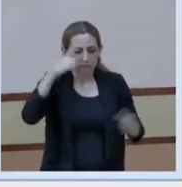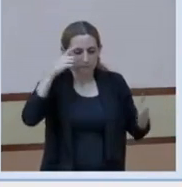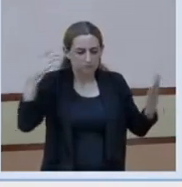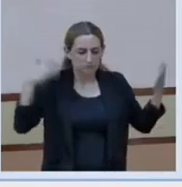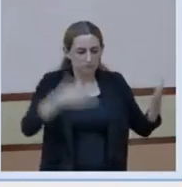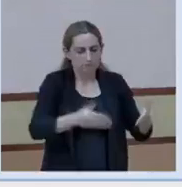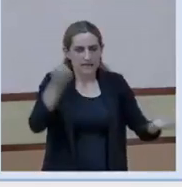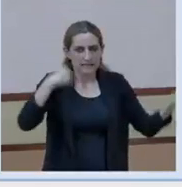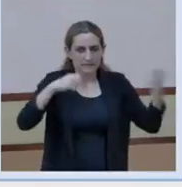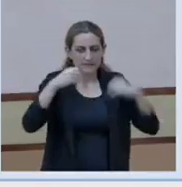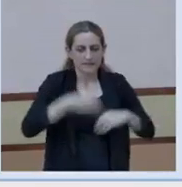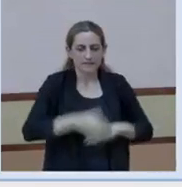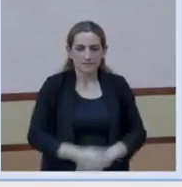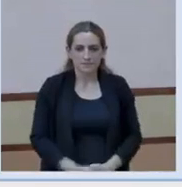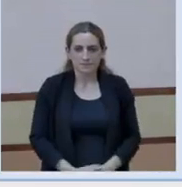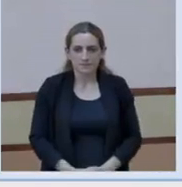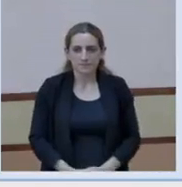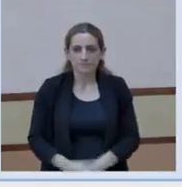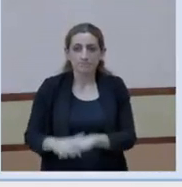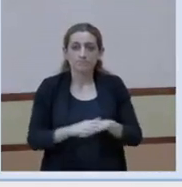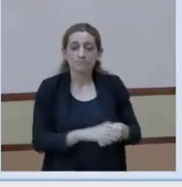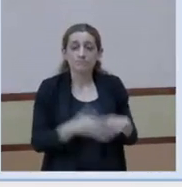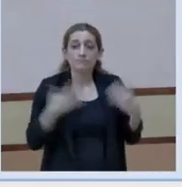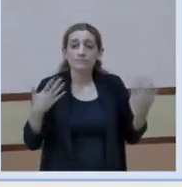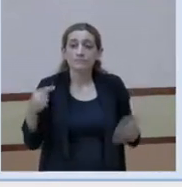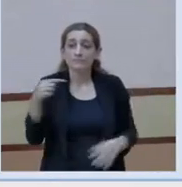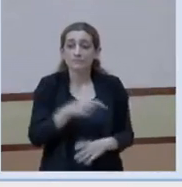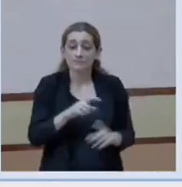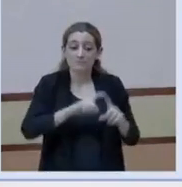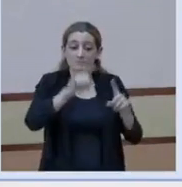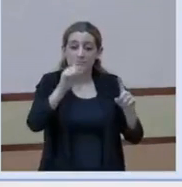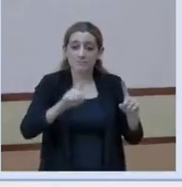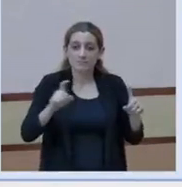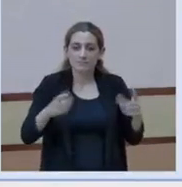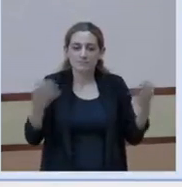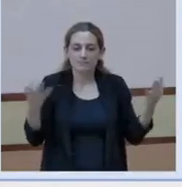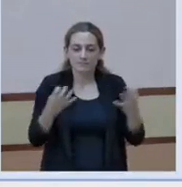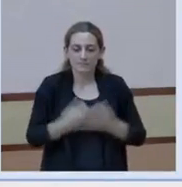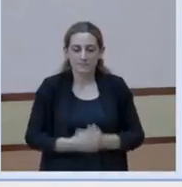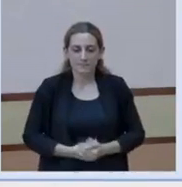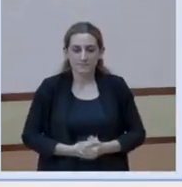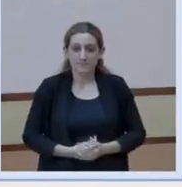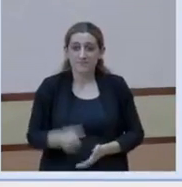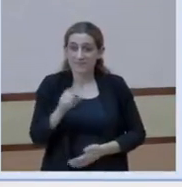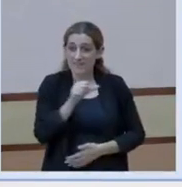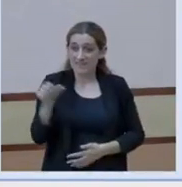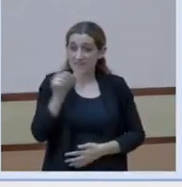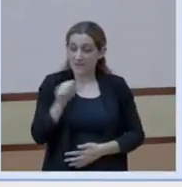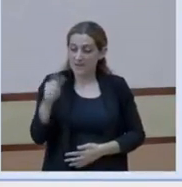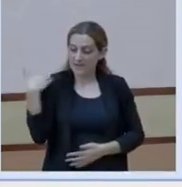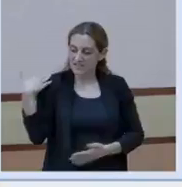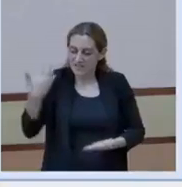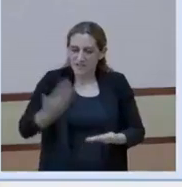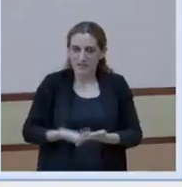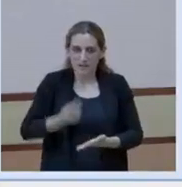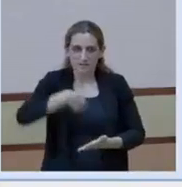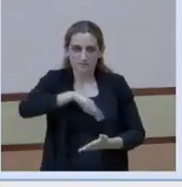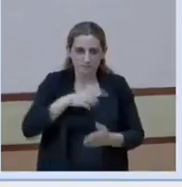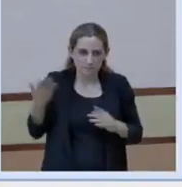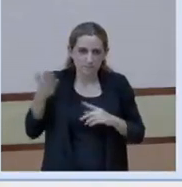'activitat. Llavors, aquí també estem posant aquestes darreres setmanes com